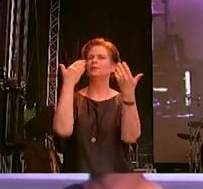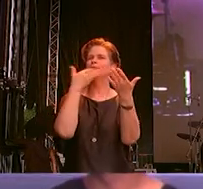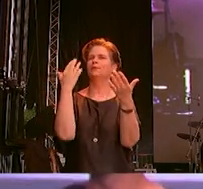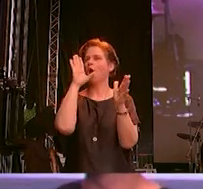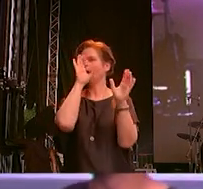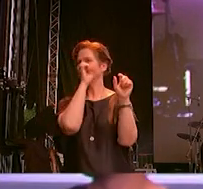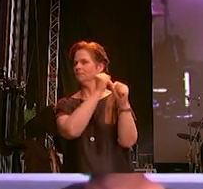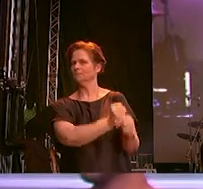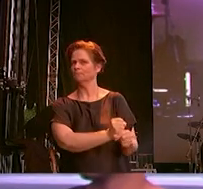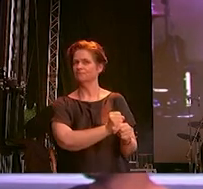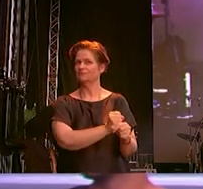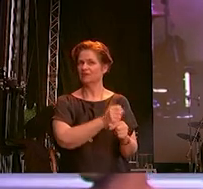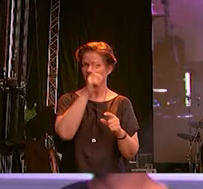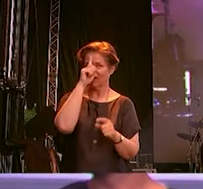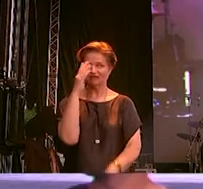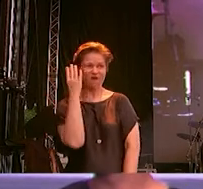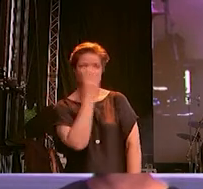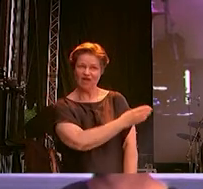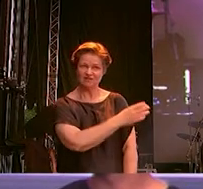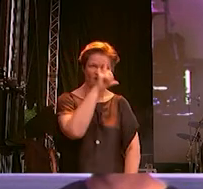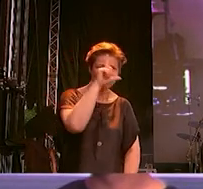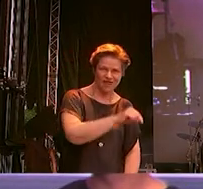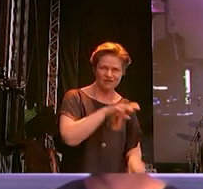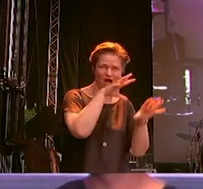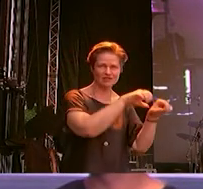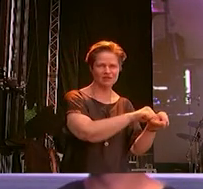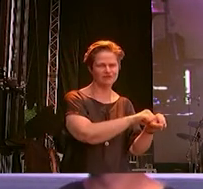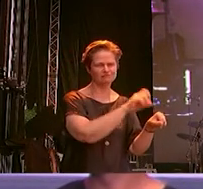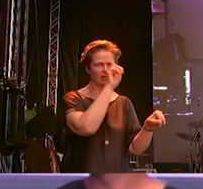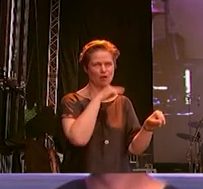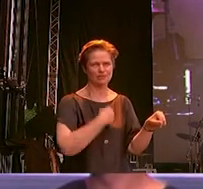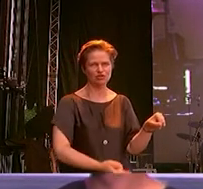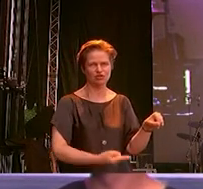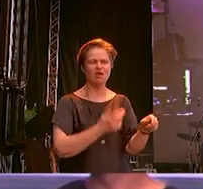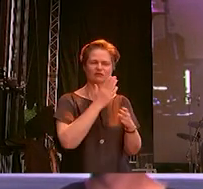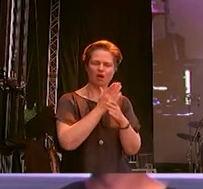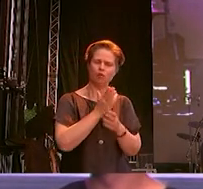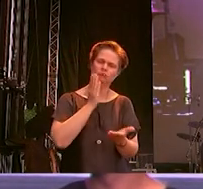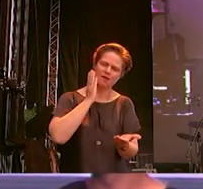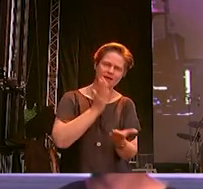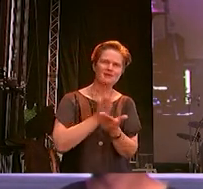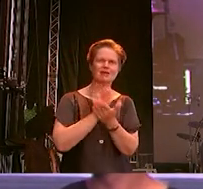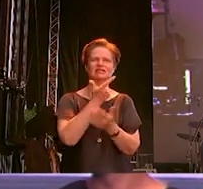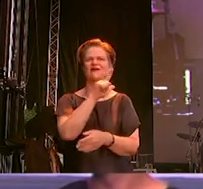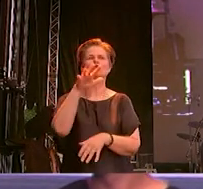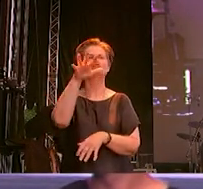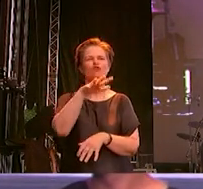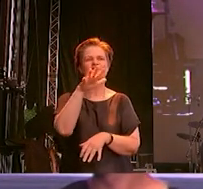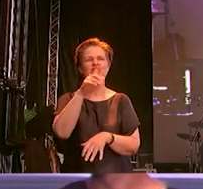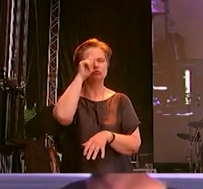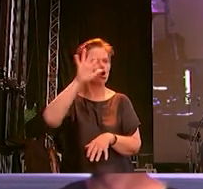Und es ist nicht davon auszugehen, dass im Westen wesentlich weniger Angriffe geschehen. Daher war es überfällig, dass seit 2015 nun endlich